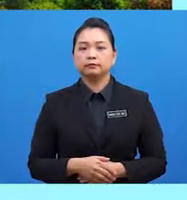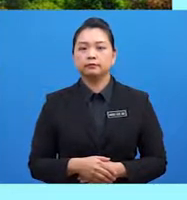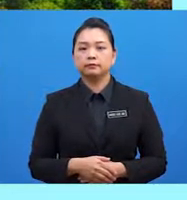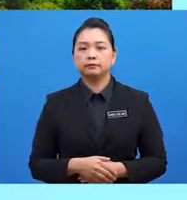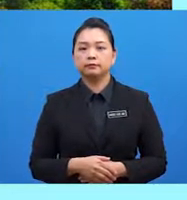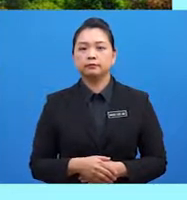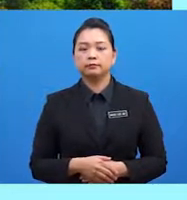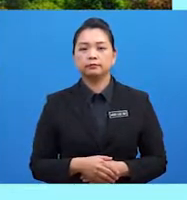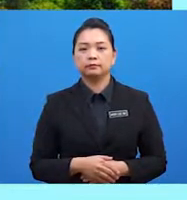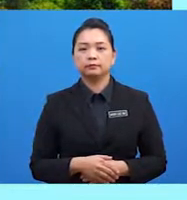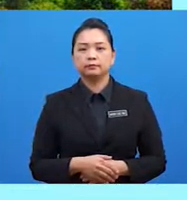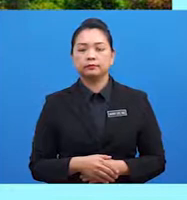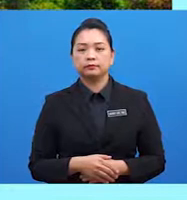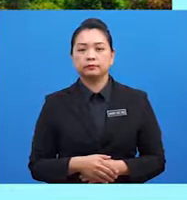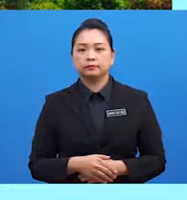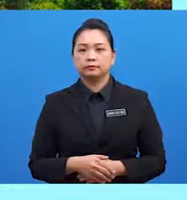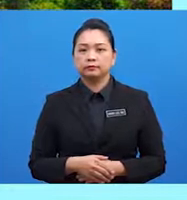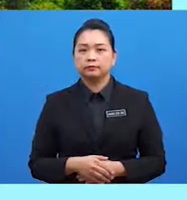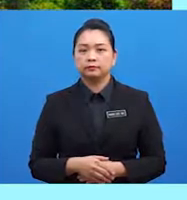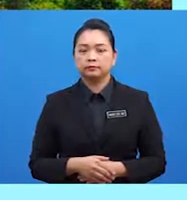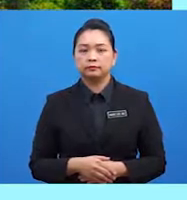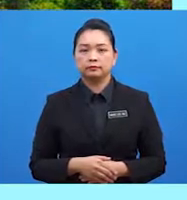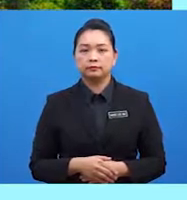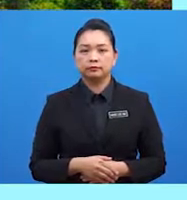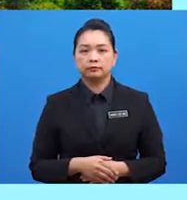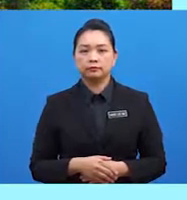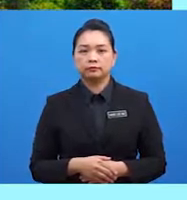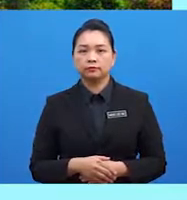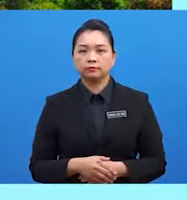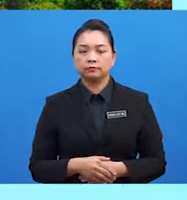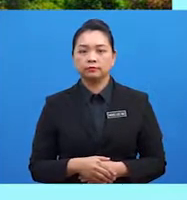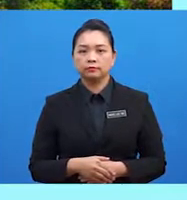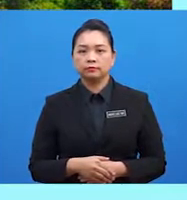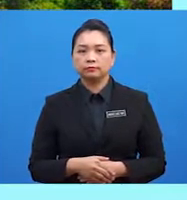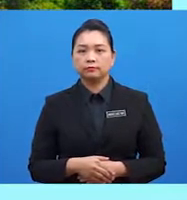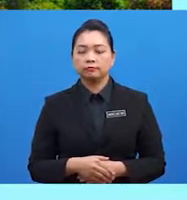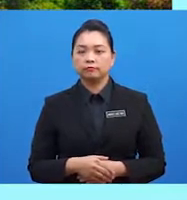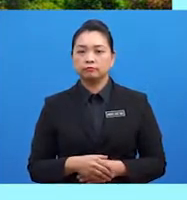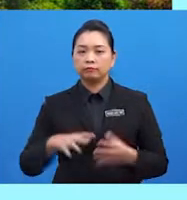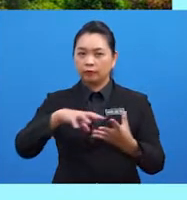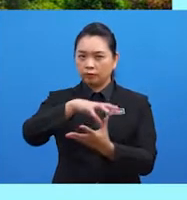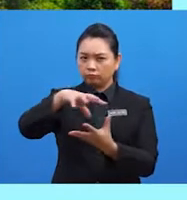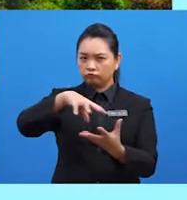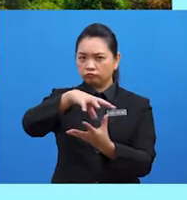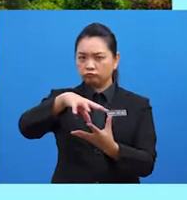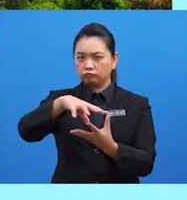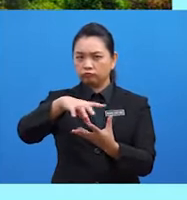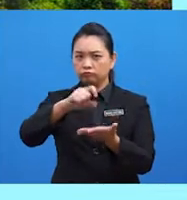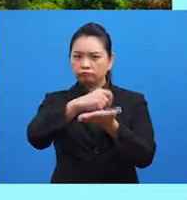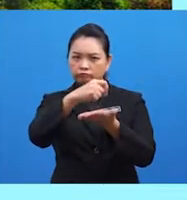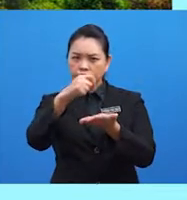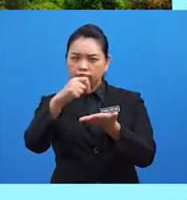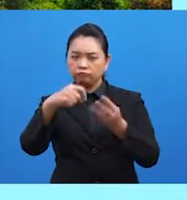di Durban, Afrika Selatan pada 18 Ogos 2004. Menggabungkan penyataan tentang